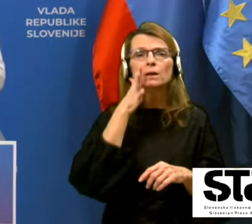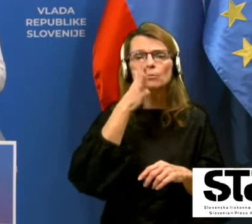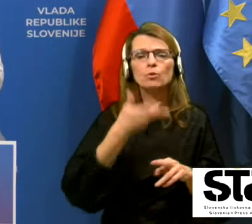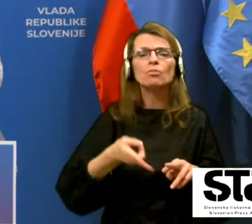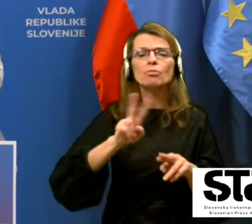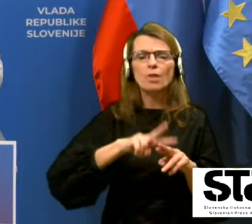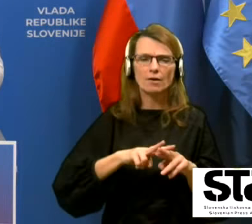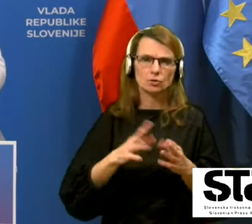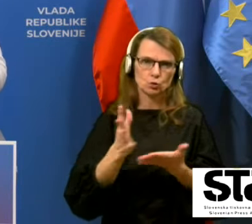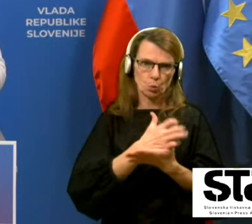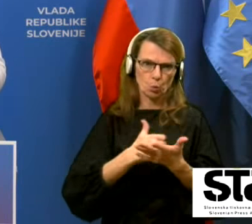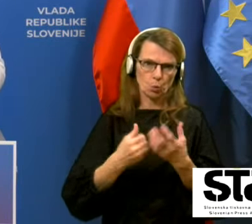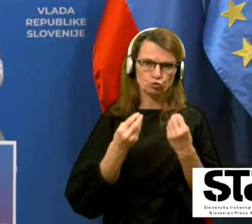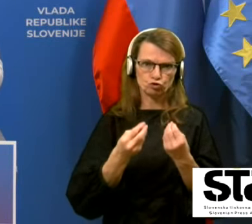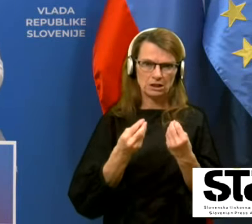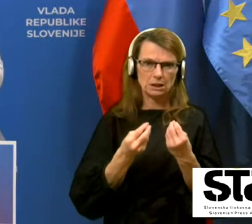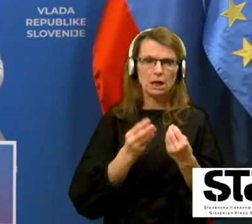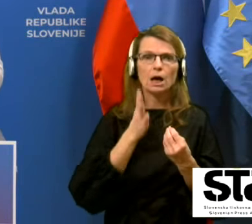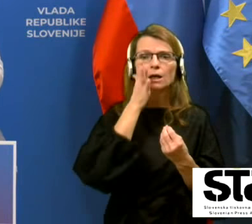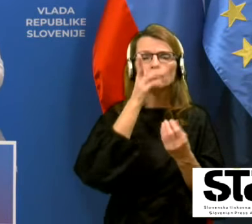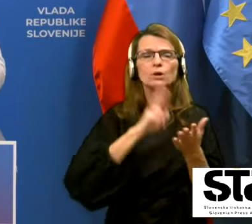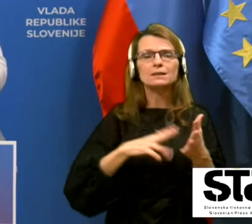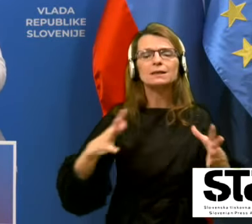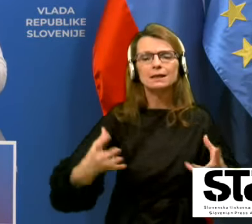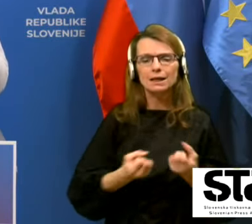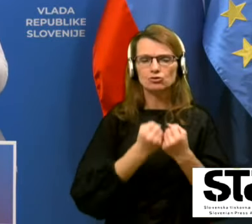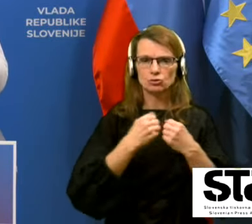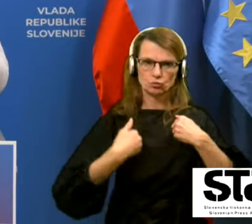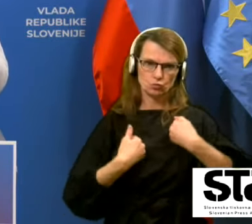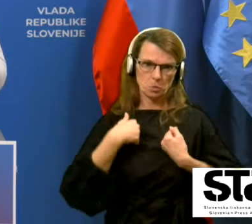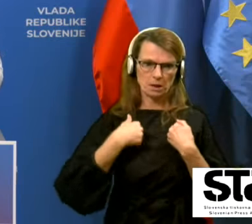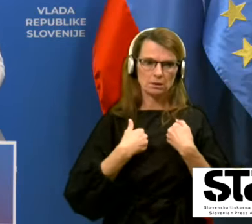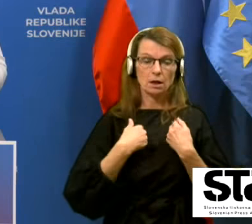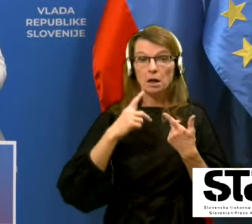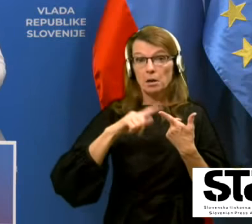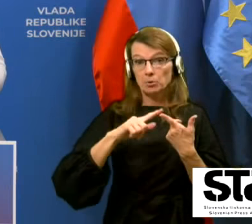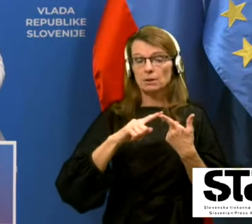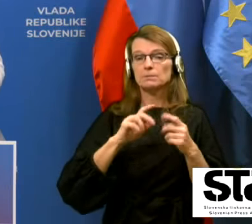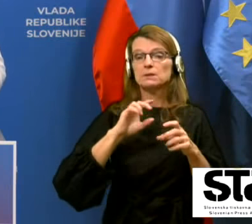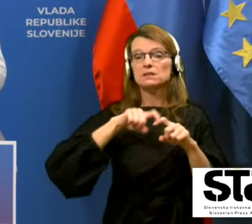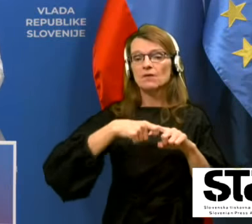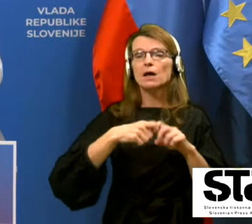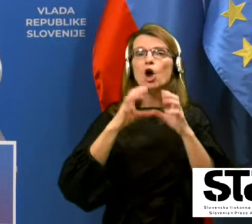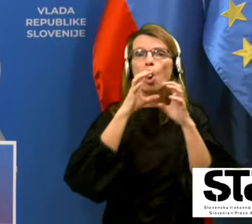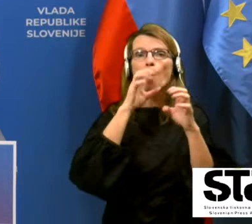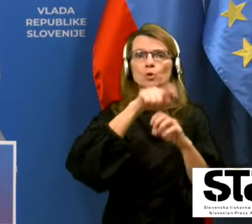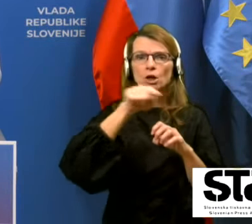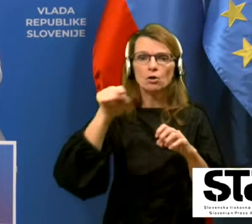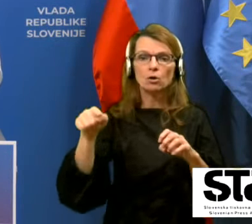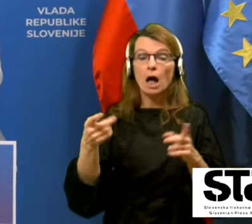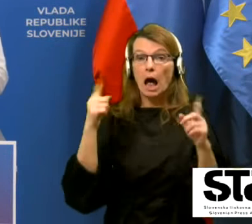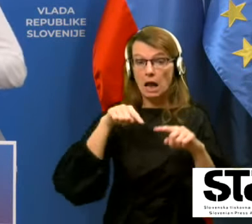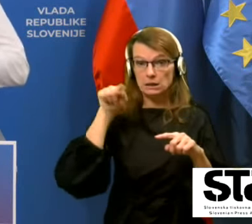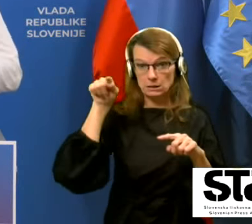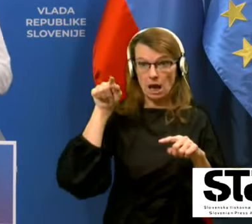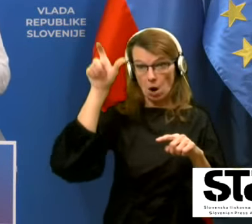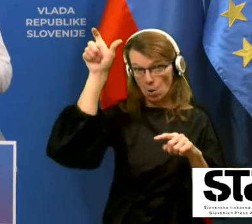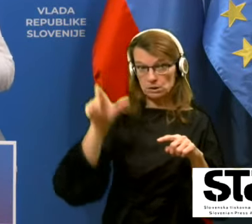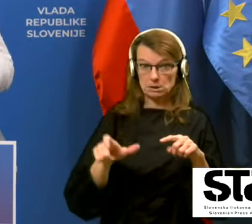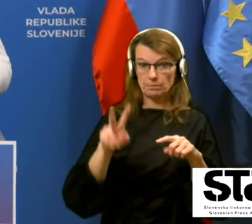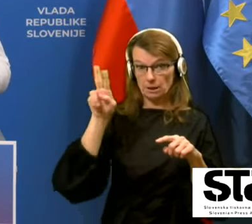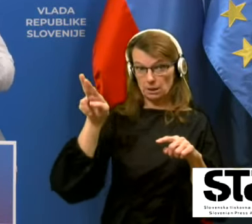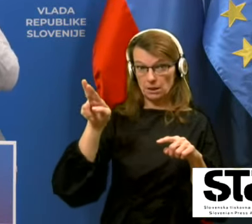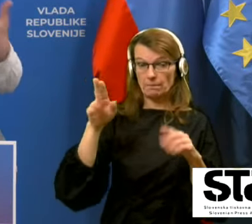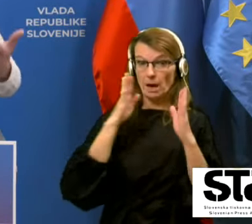življenje. Potem je pa stvar debate voreto bolj komunikologov ali ena relevantna oseba, ki ima zaupanje ljudi, čez to